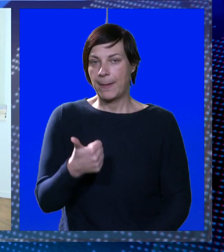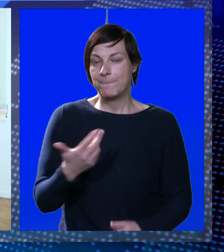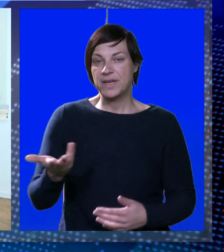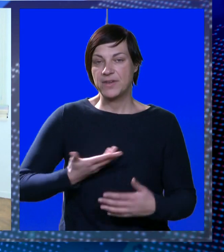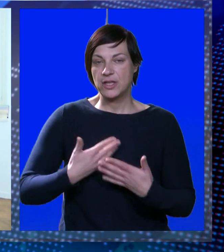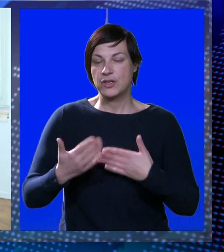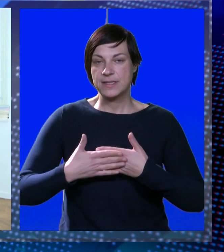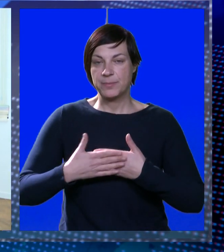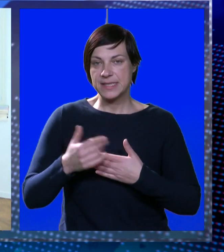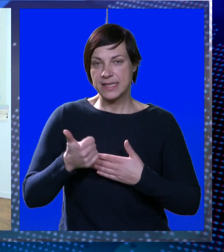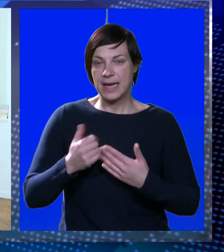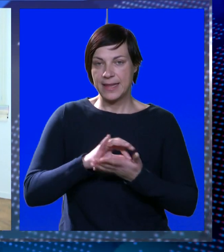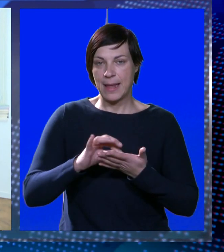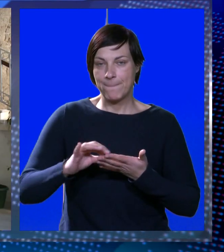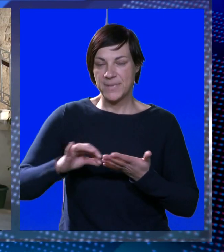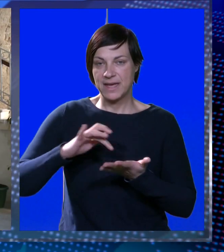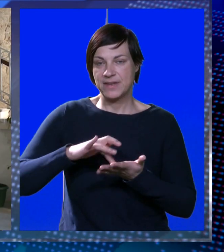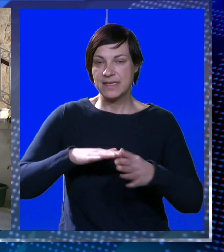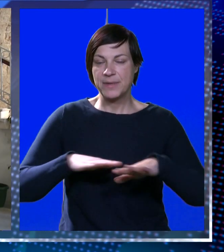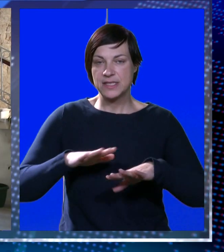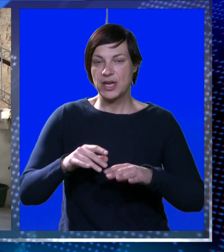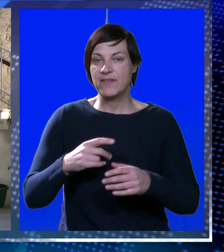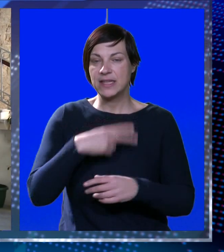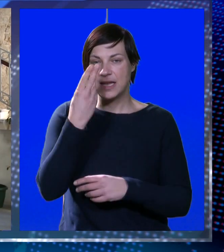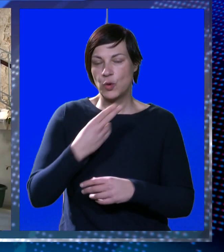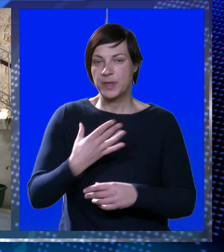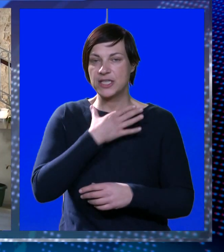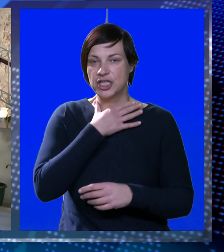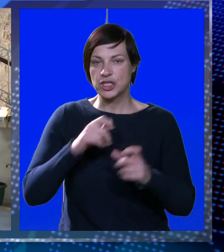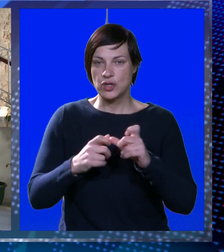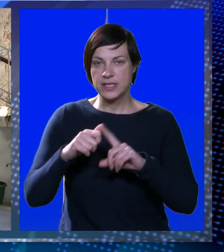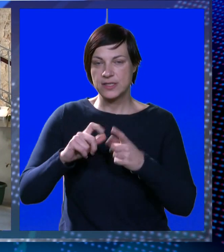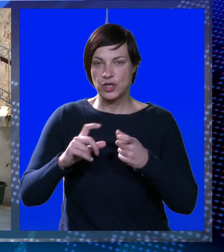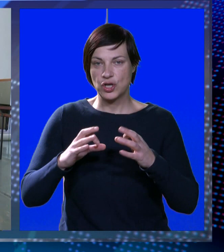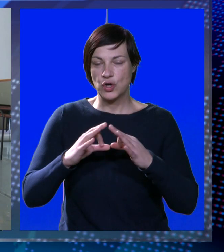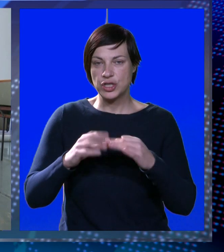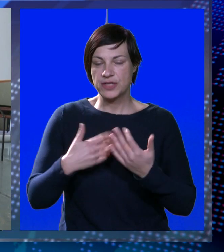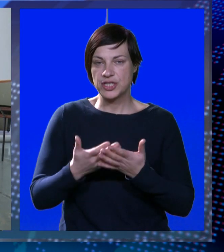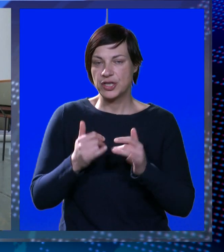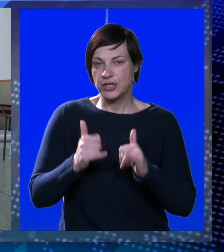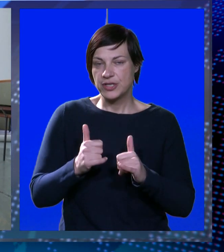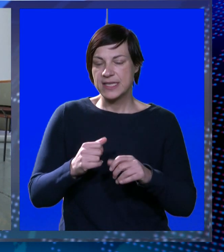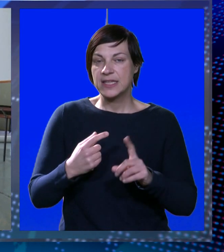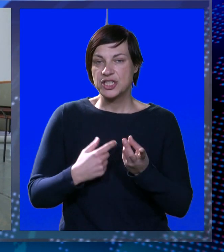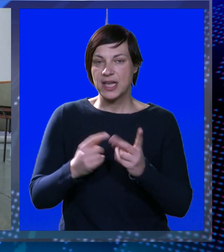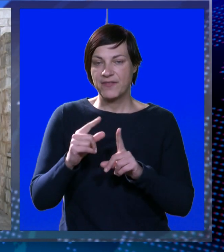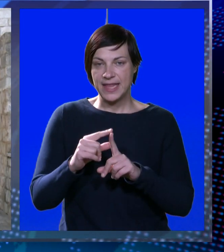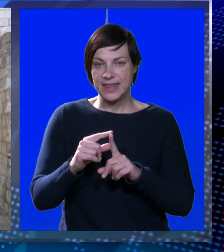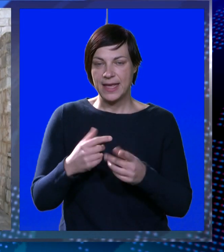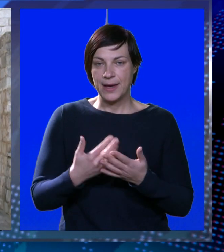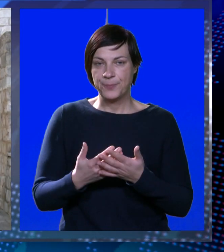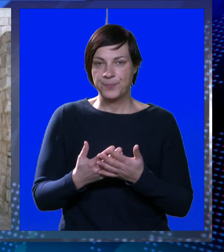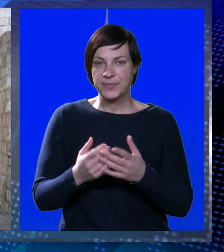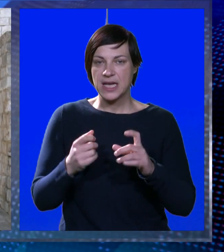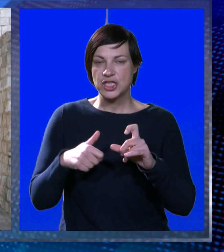Prvi donosimo pristigla jedna prijava za mjesto ravnatelja umjetničke škole Luke Sorkočevića, i to ona do sadašnjih vršitelja te